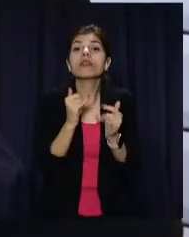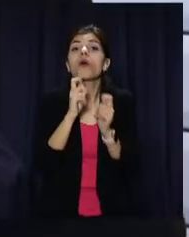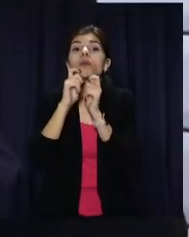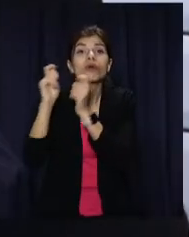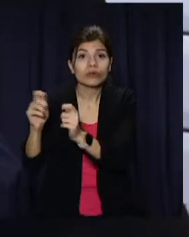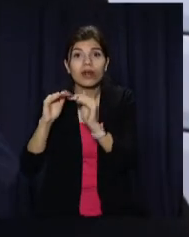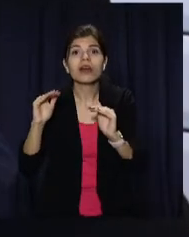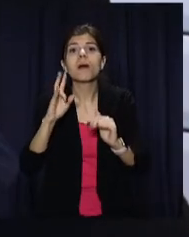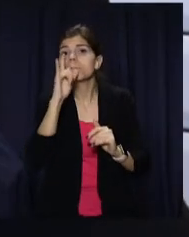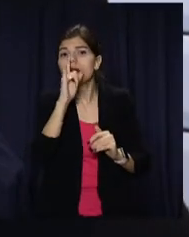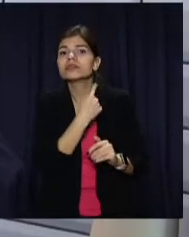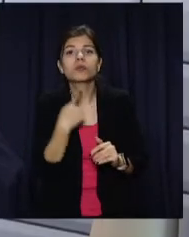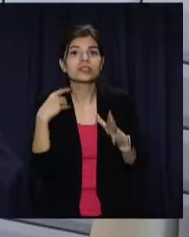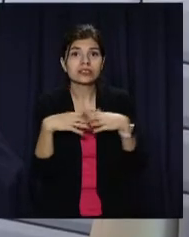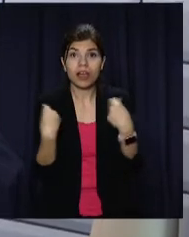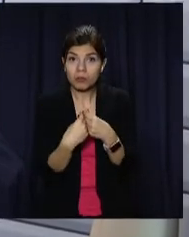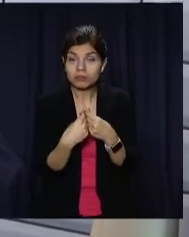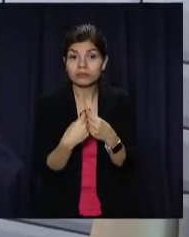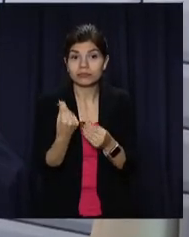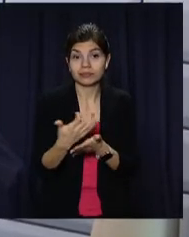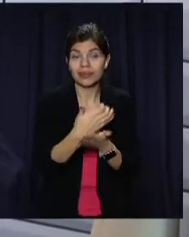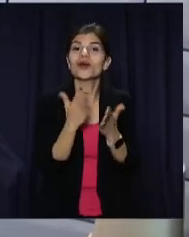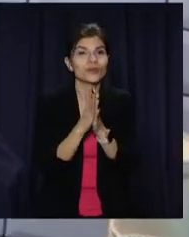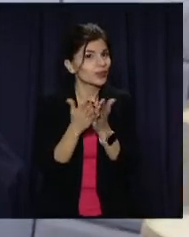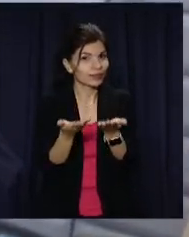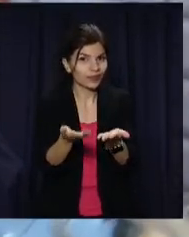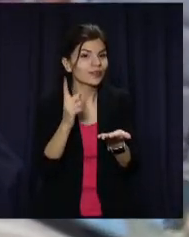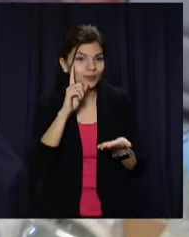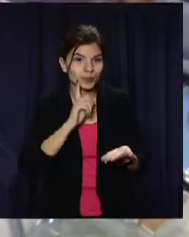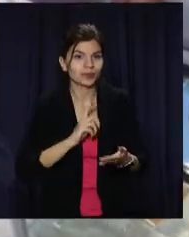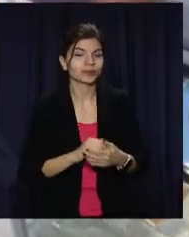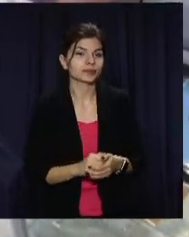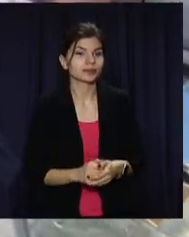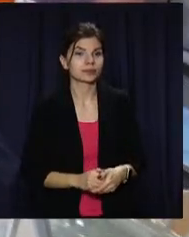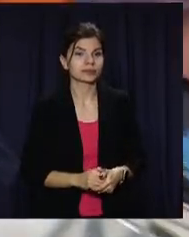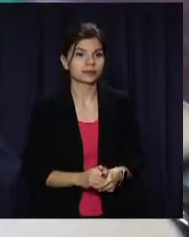для детей из малозабезпеченных родин. Будьте, это вам вкусного. Спасибо.